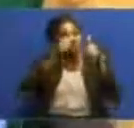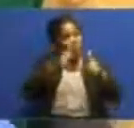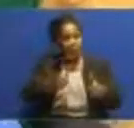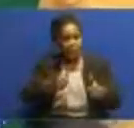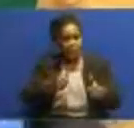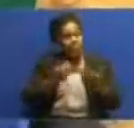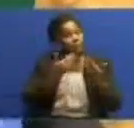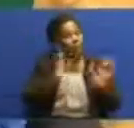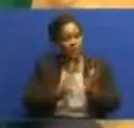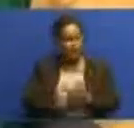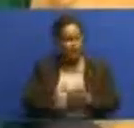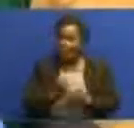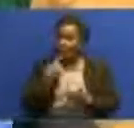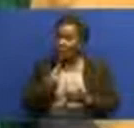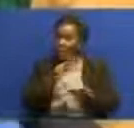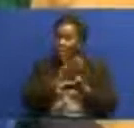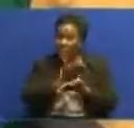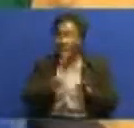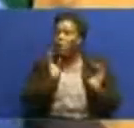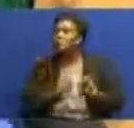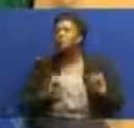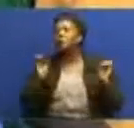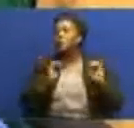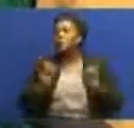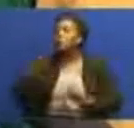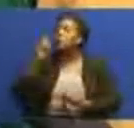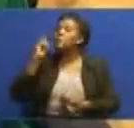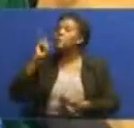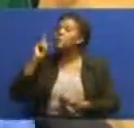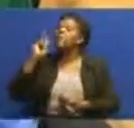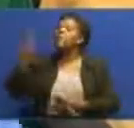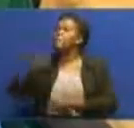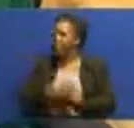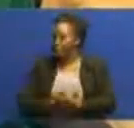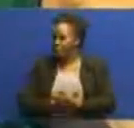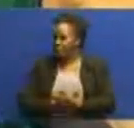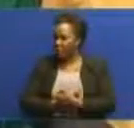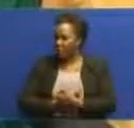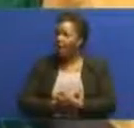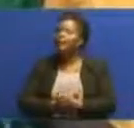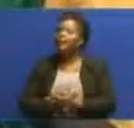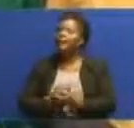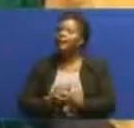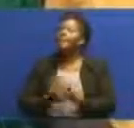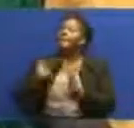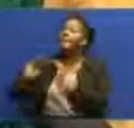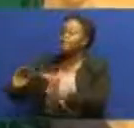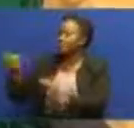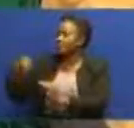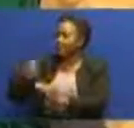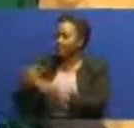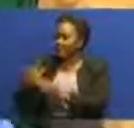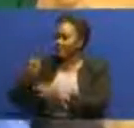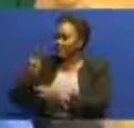sababu umeme haupo. Umeme upo unatosha na turaziada ya mege watimi ambili sabina saba